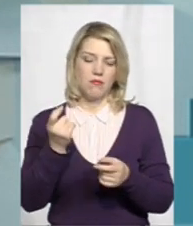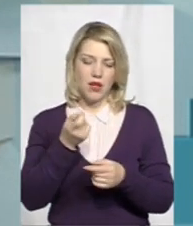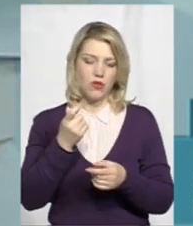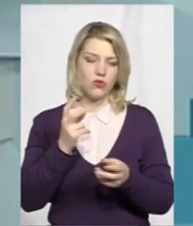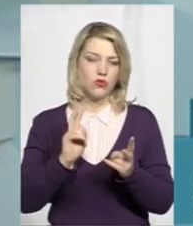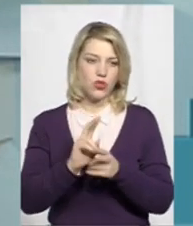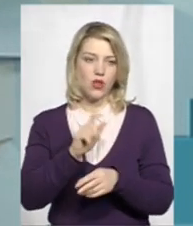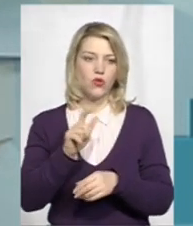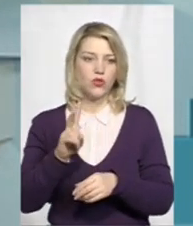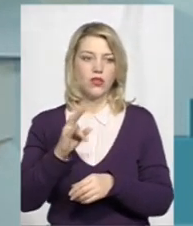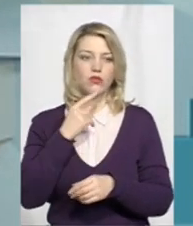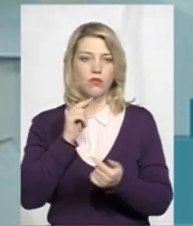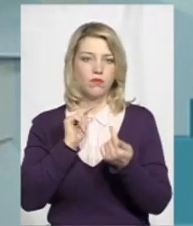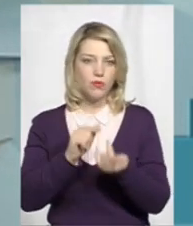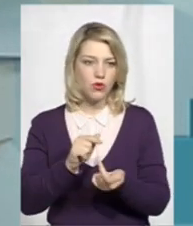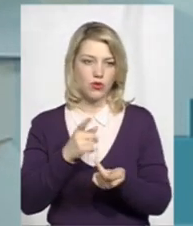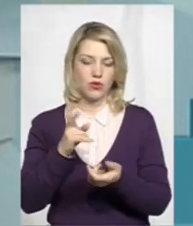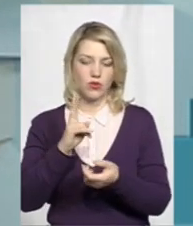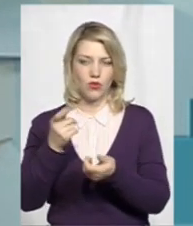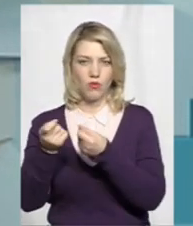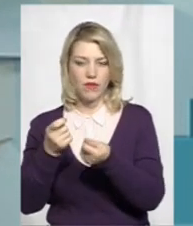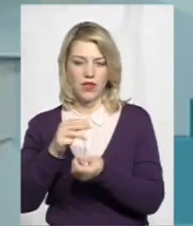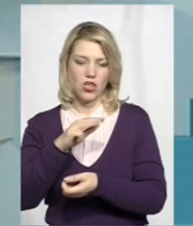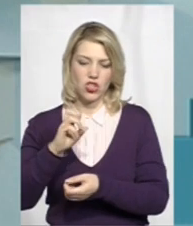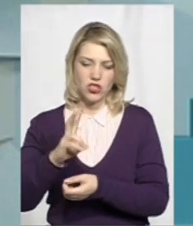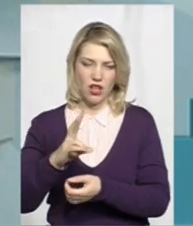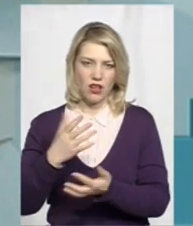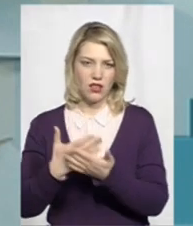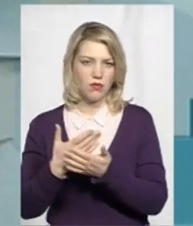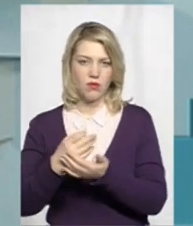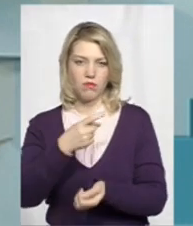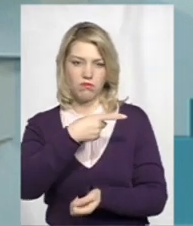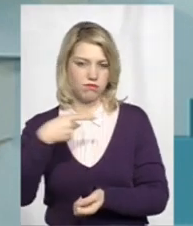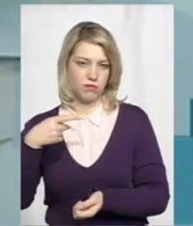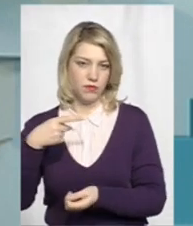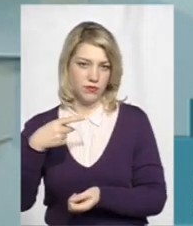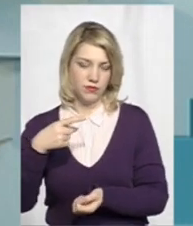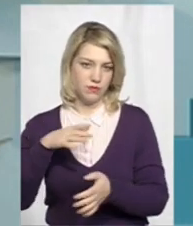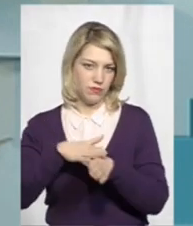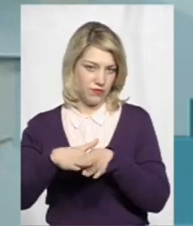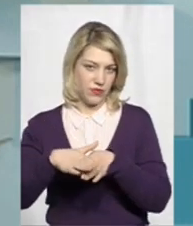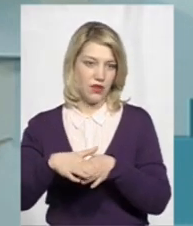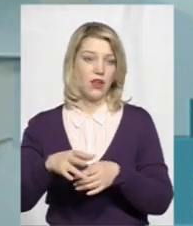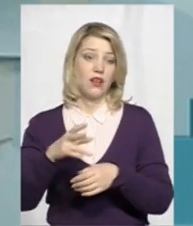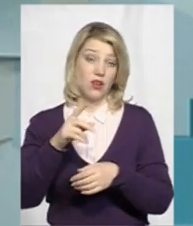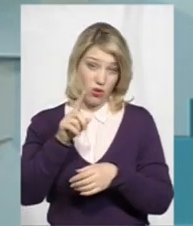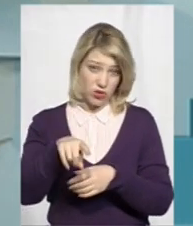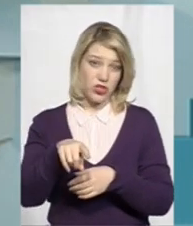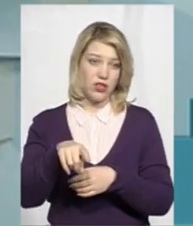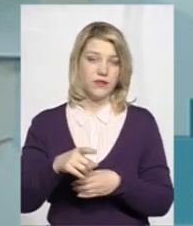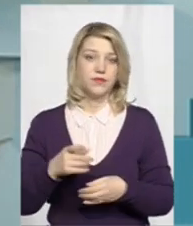які відзиваються про управителя, чи то про ЖЕК, аж зовсім такий відмін. Хоча,